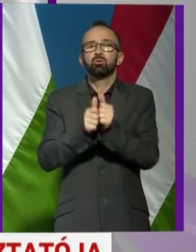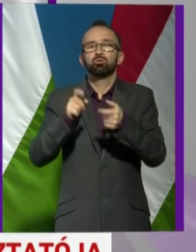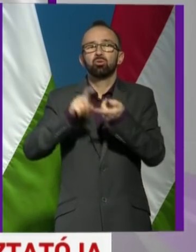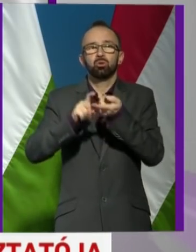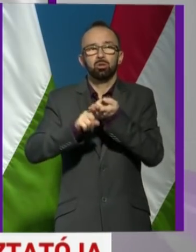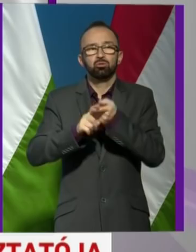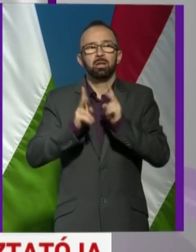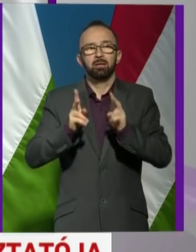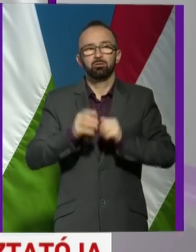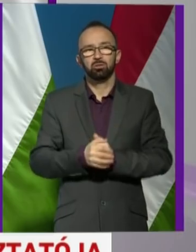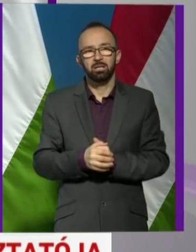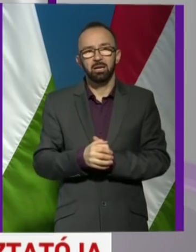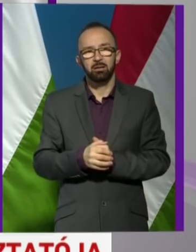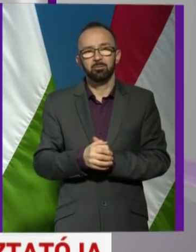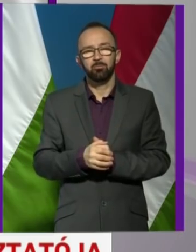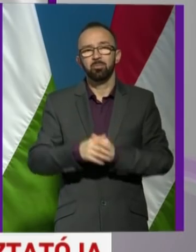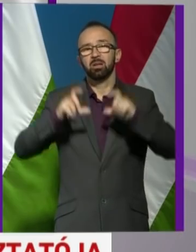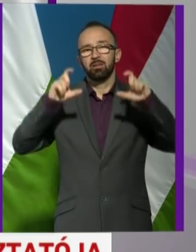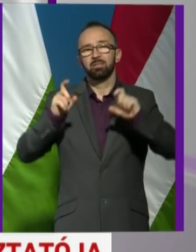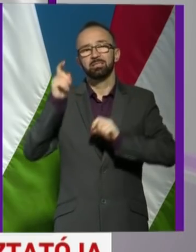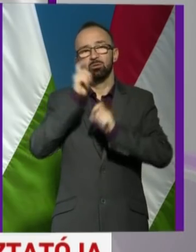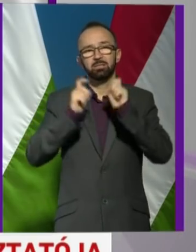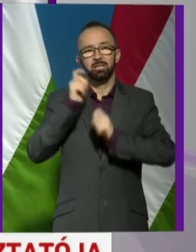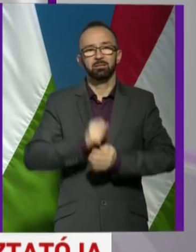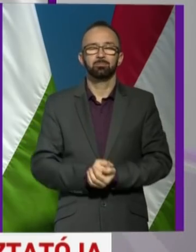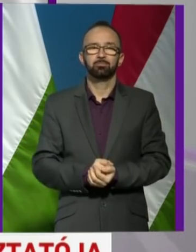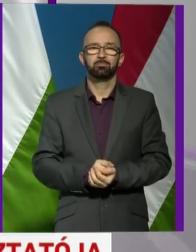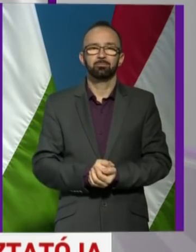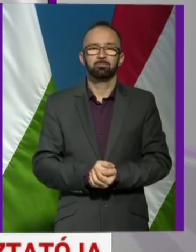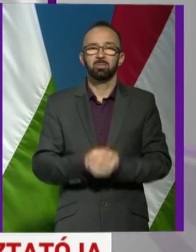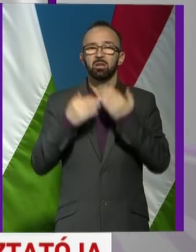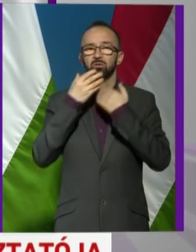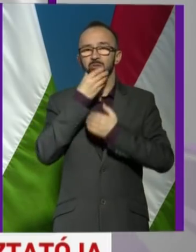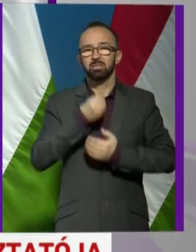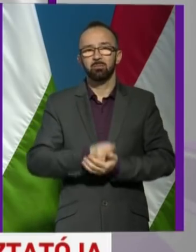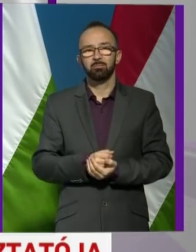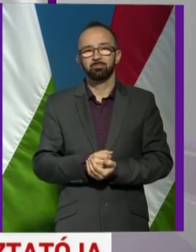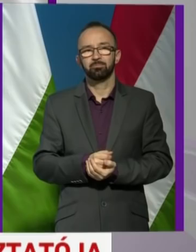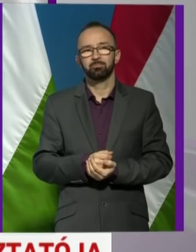kontaktusnak a lehetősége a definíció szerint. Köszönjük szépen.